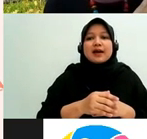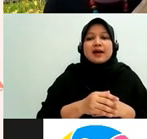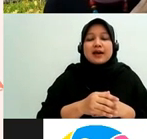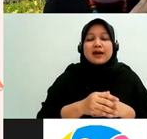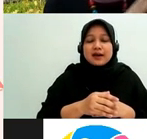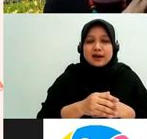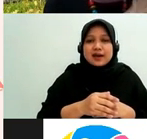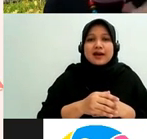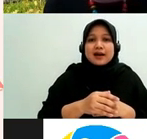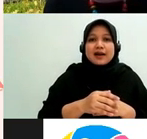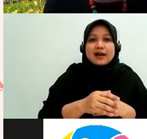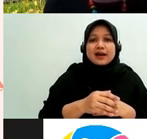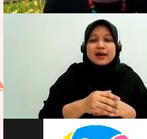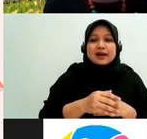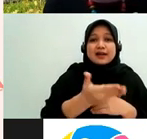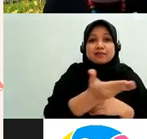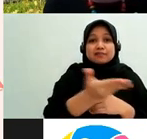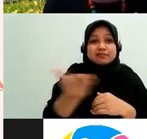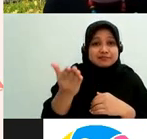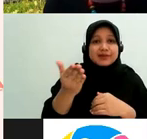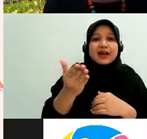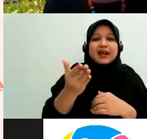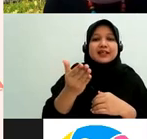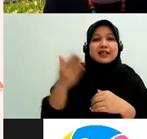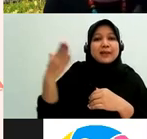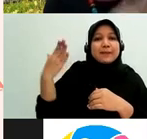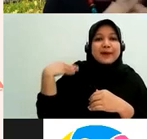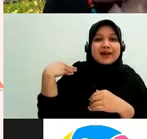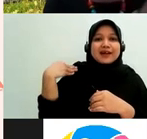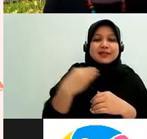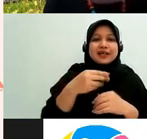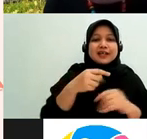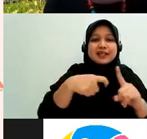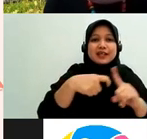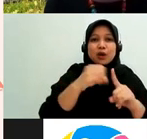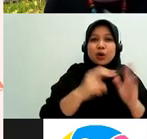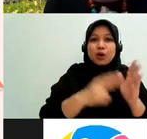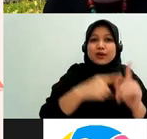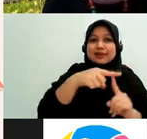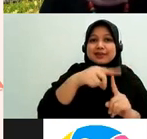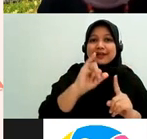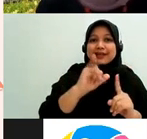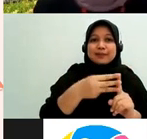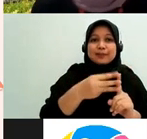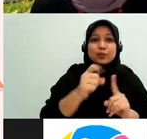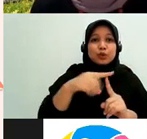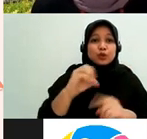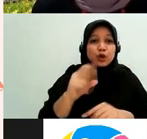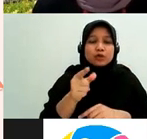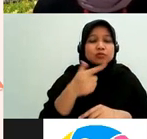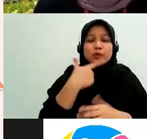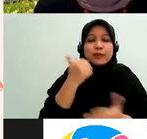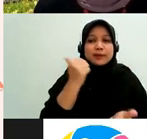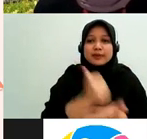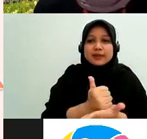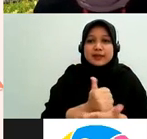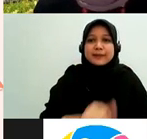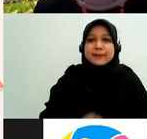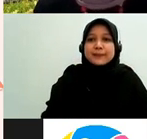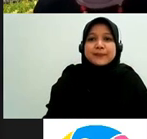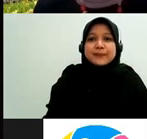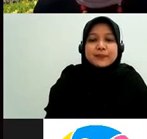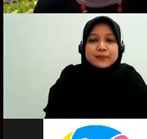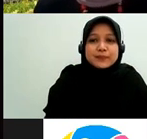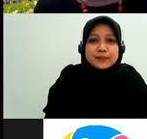peran yang teman-teman ambil sebagai kontributor solider itu menjadi sangat penting boleh ke slide selanjutnya mas